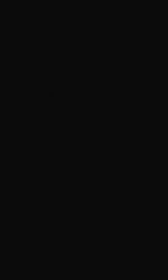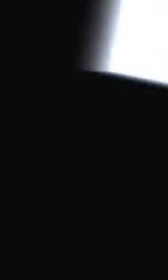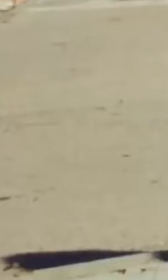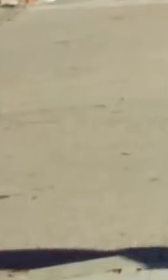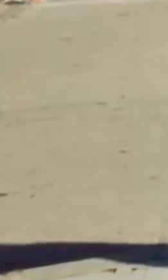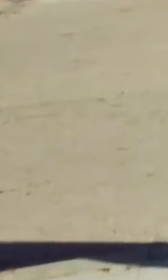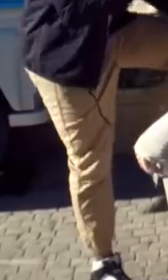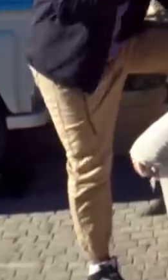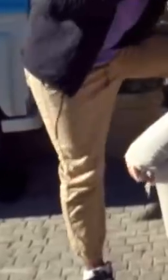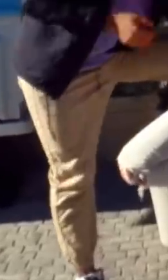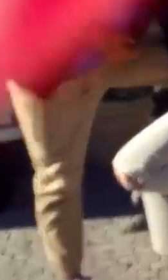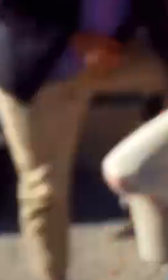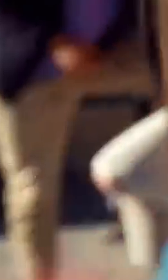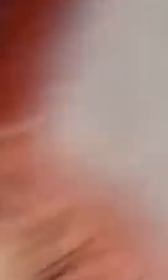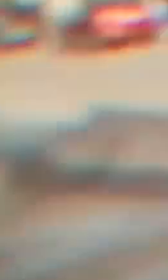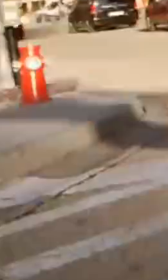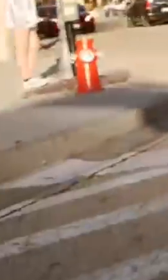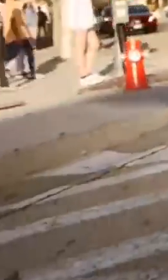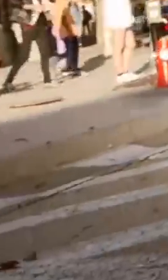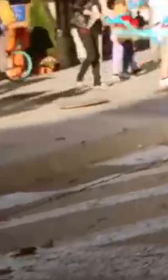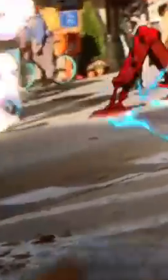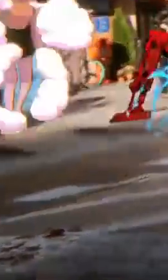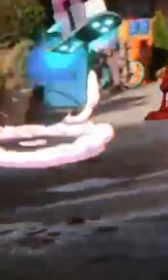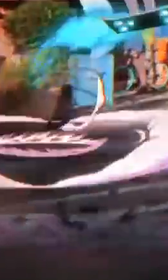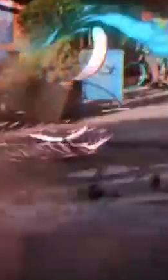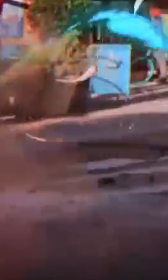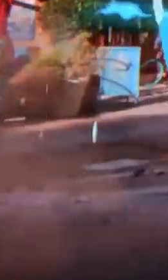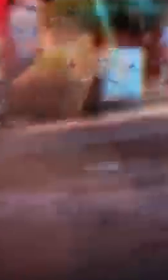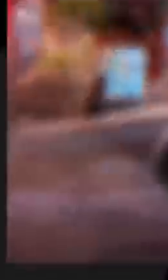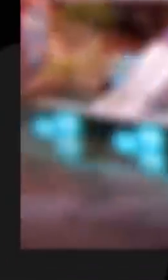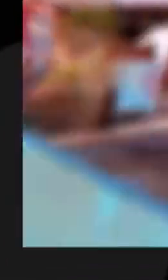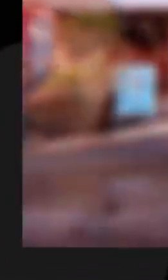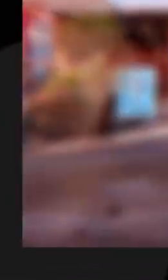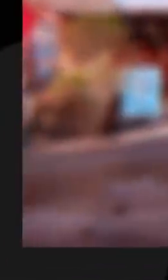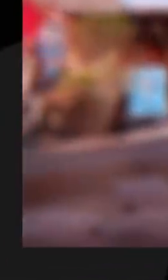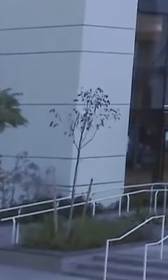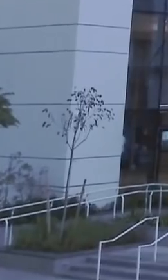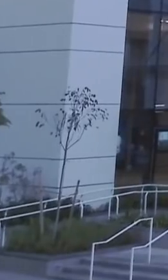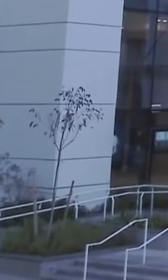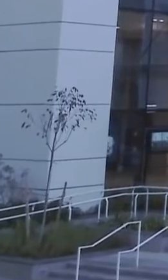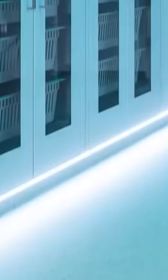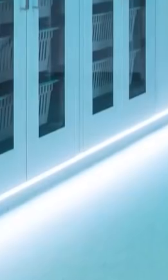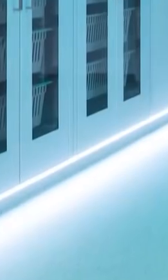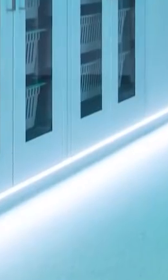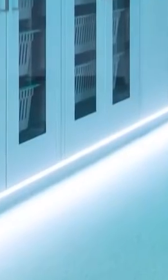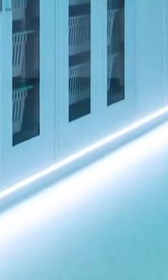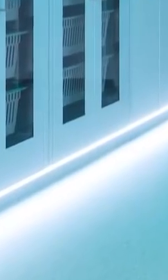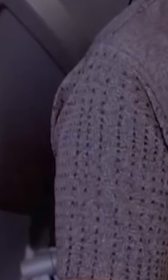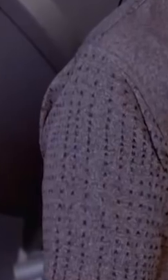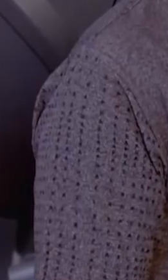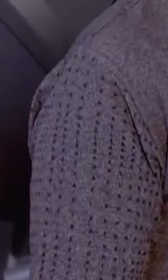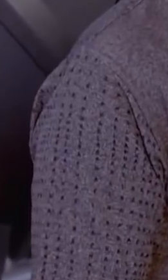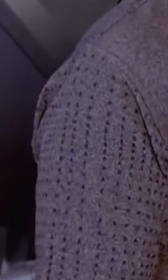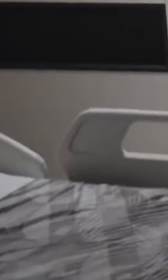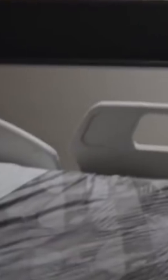היי, how you doing, baby? you're the planning, when I'm beginning. The new Axe Effect. בית החולים רפאל, חדשנות